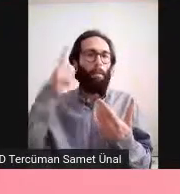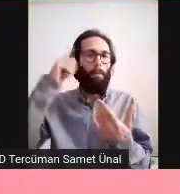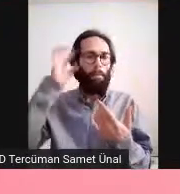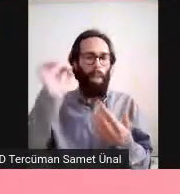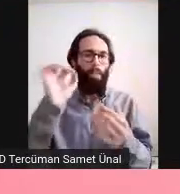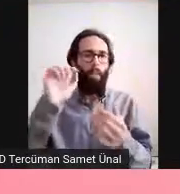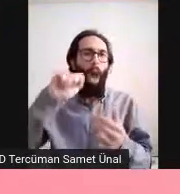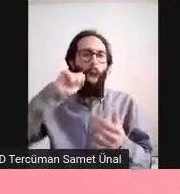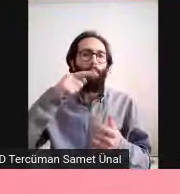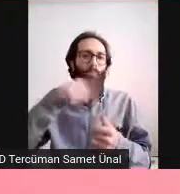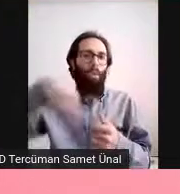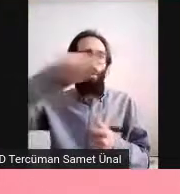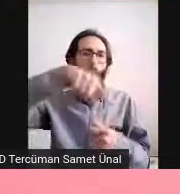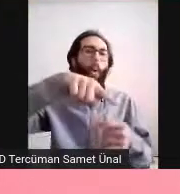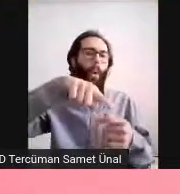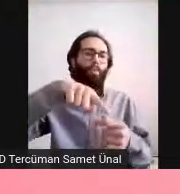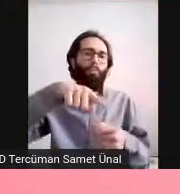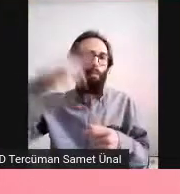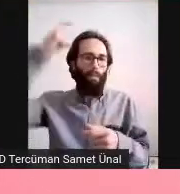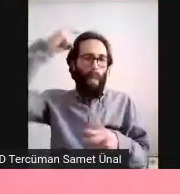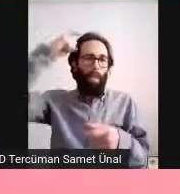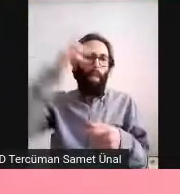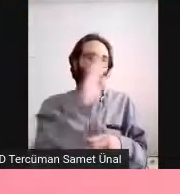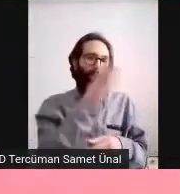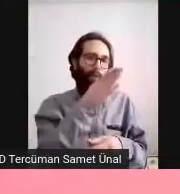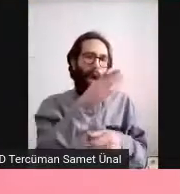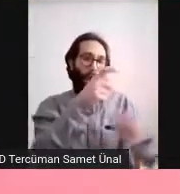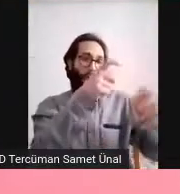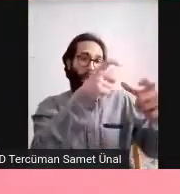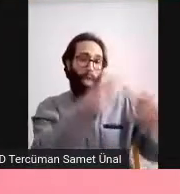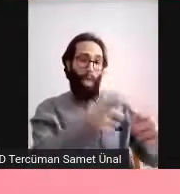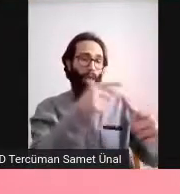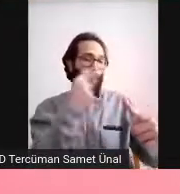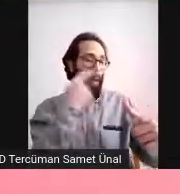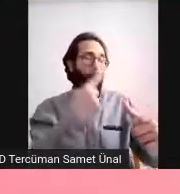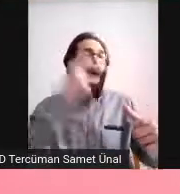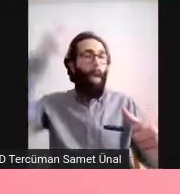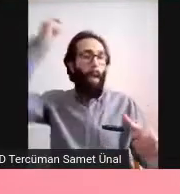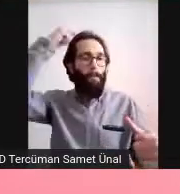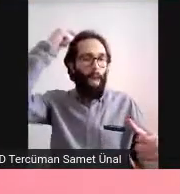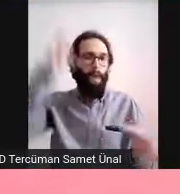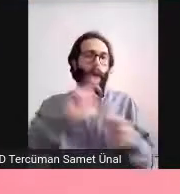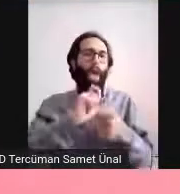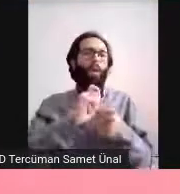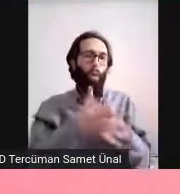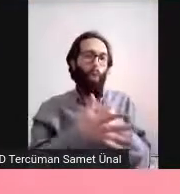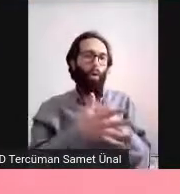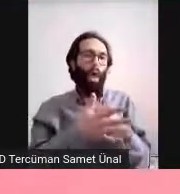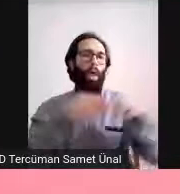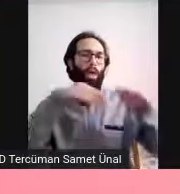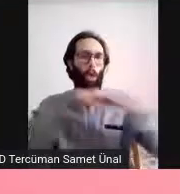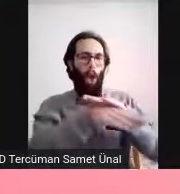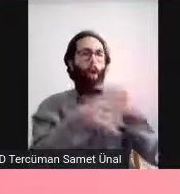başlatabildik diyorlar. Ve covid beyni enfekte ediyor diyorlar. Şöyle